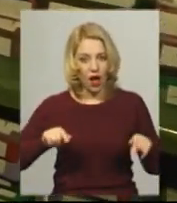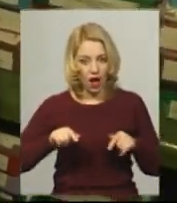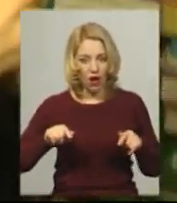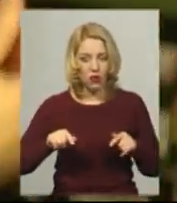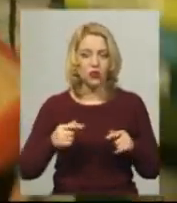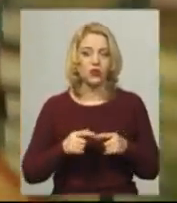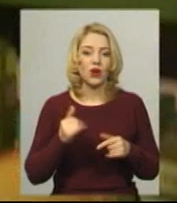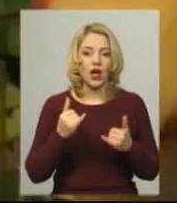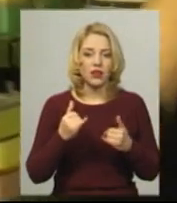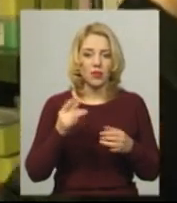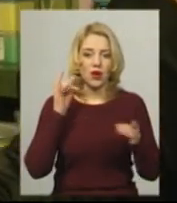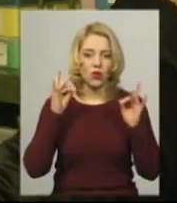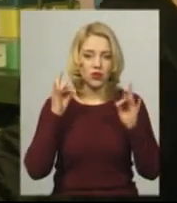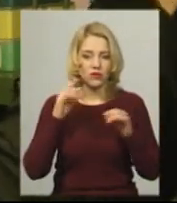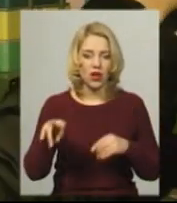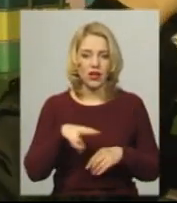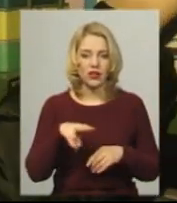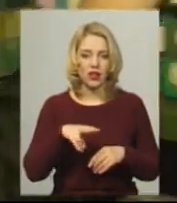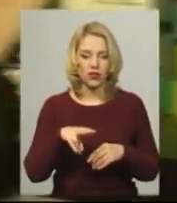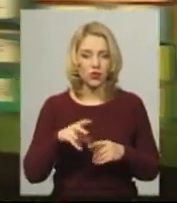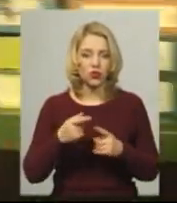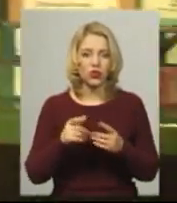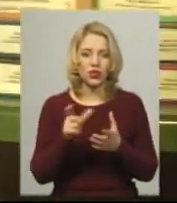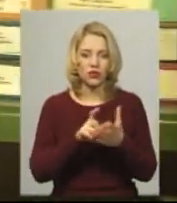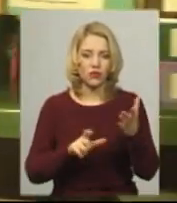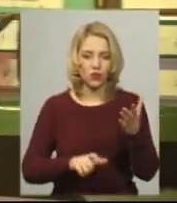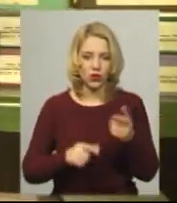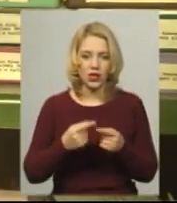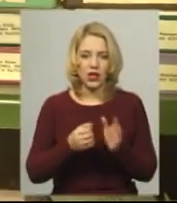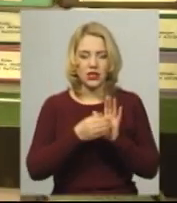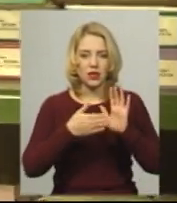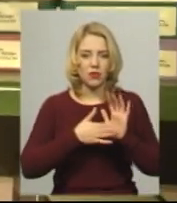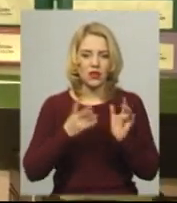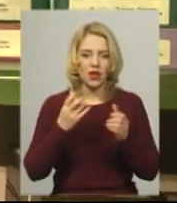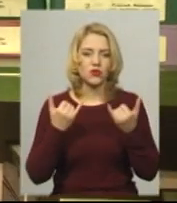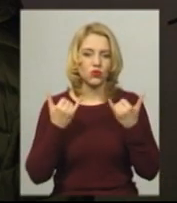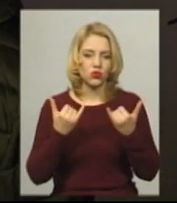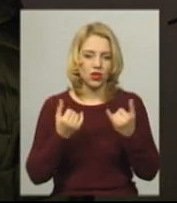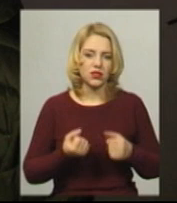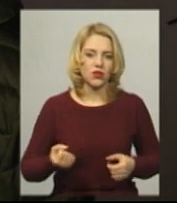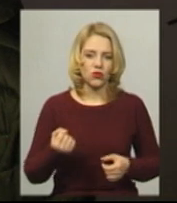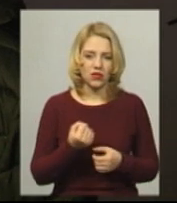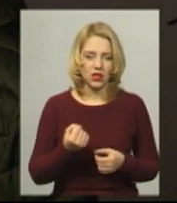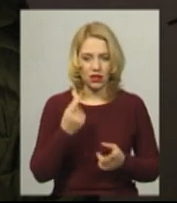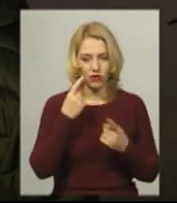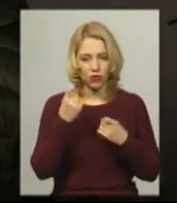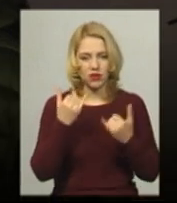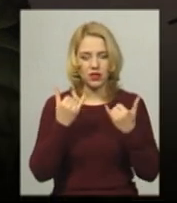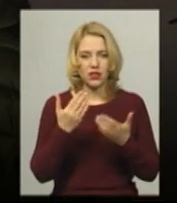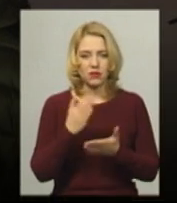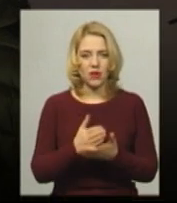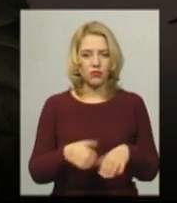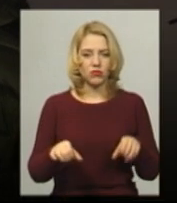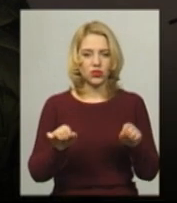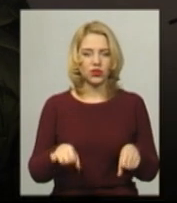Тепер озвучені літературні твори бібліотекарка Валентина Голуб записує своїм читачам на сучасні носії інформації. «Зараз ми вже маємо